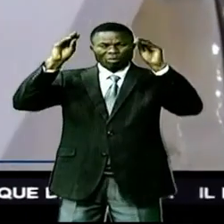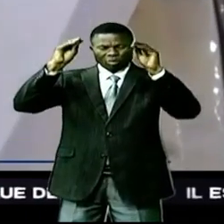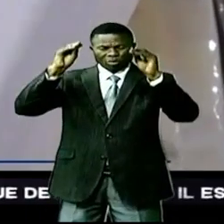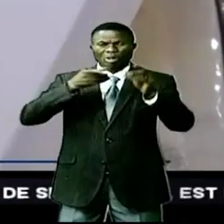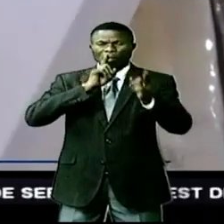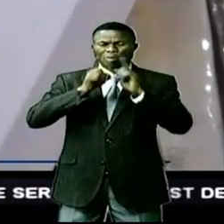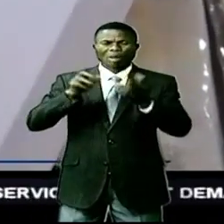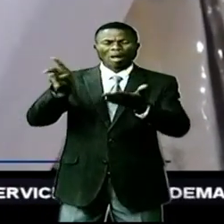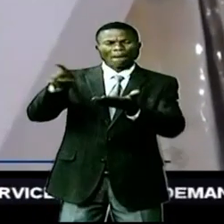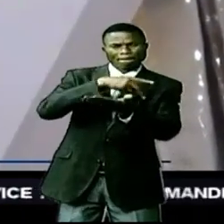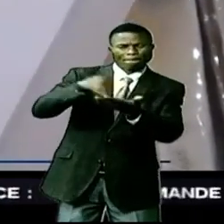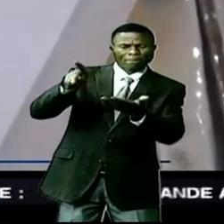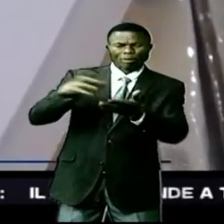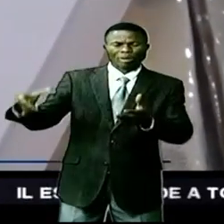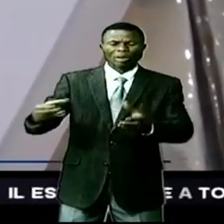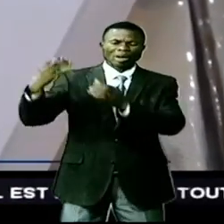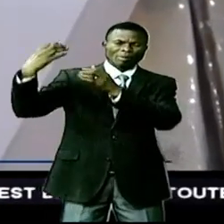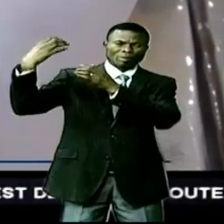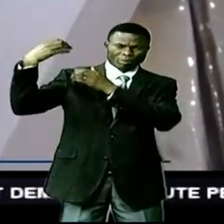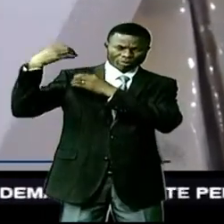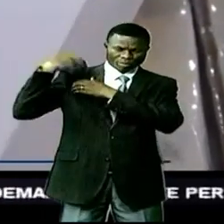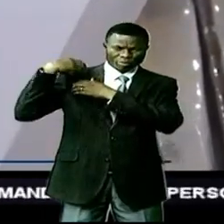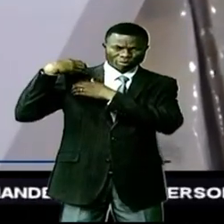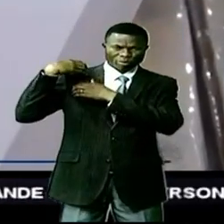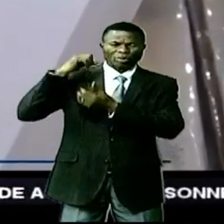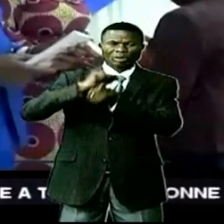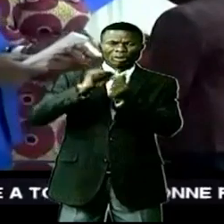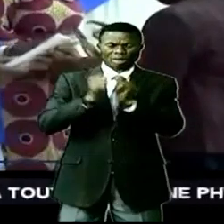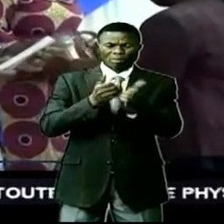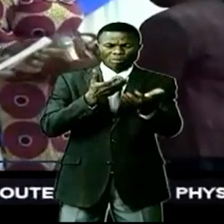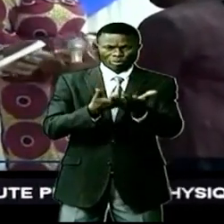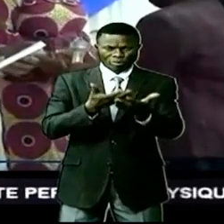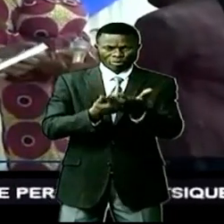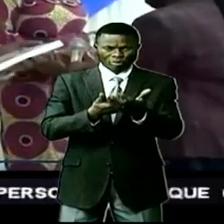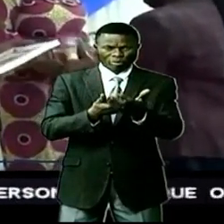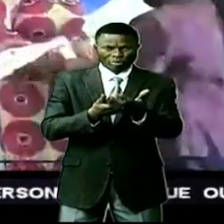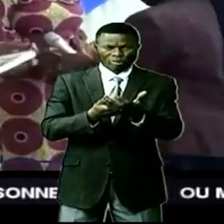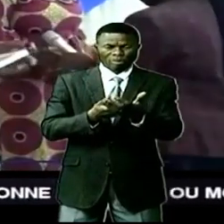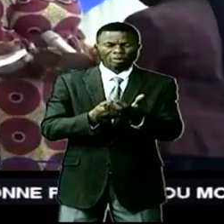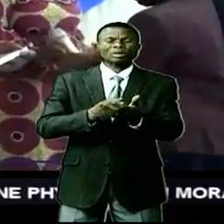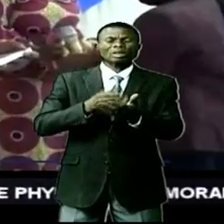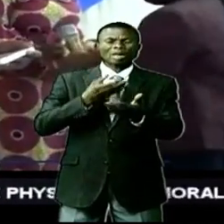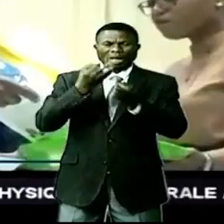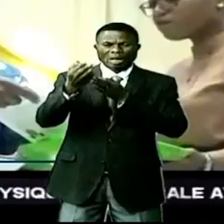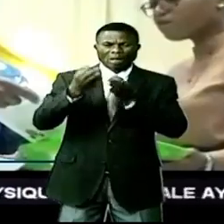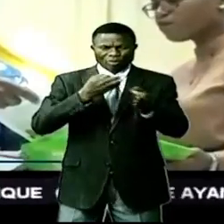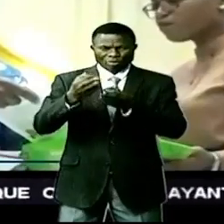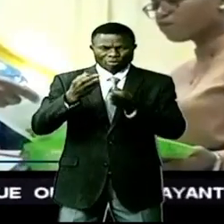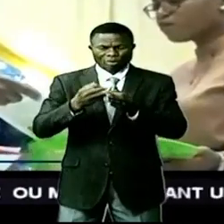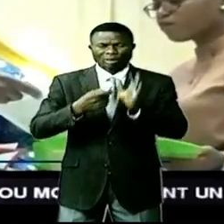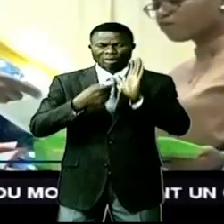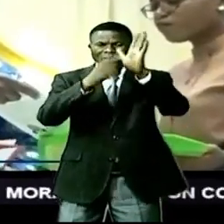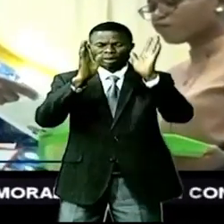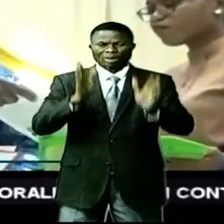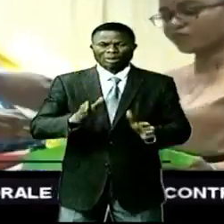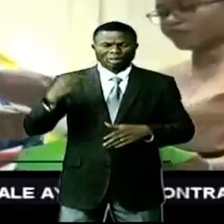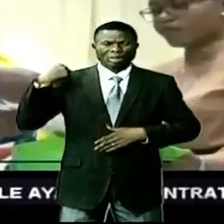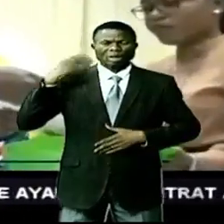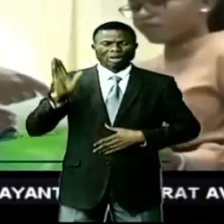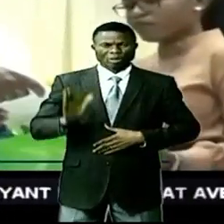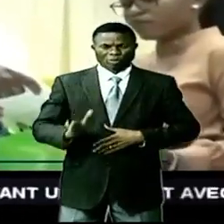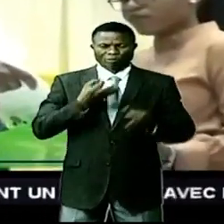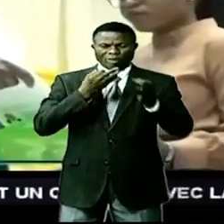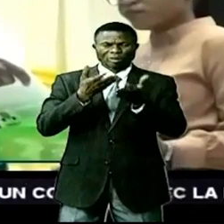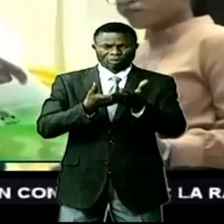poétiquement de la prise en charge, c'est là dans tous les domaines. C'était avant le vernissage par la représentante du gouverneur.